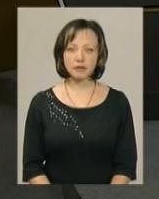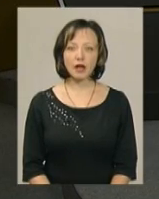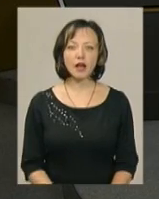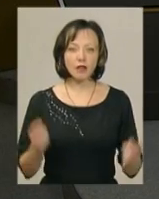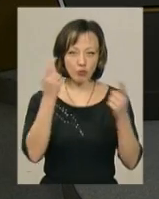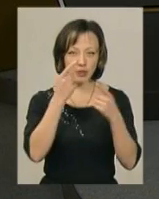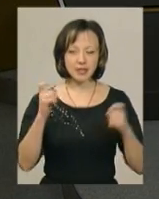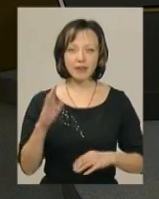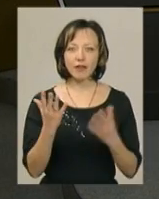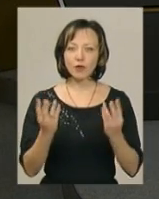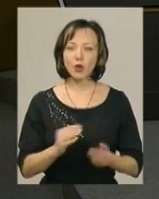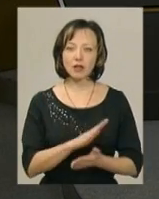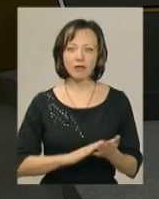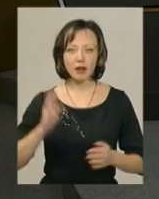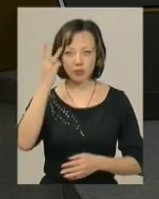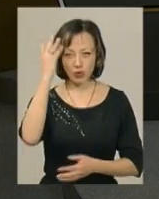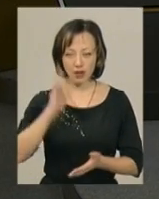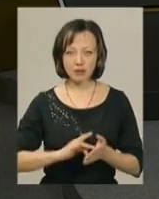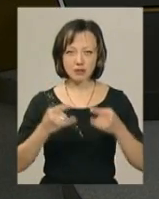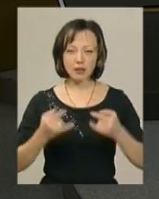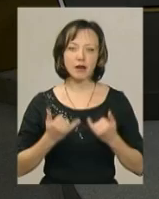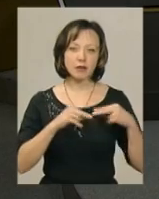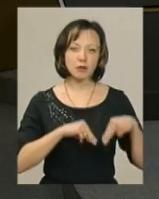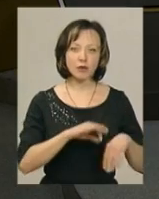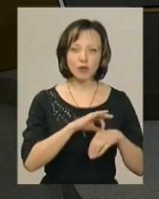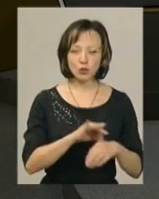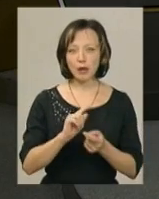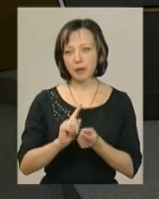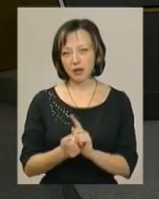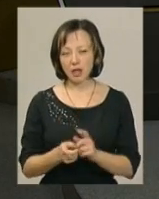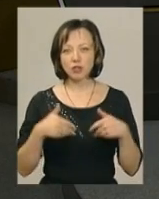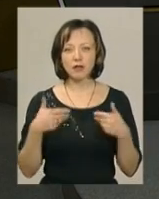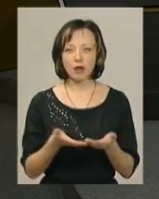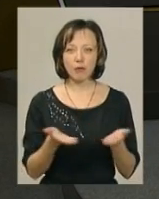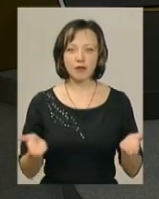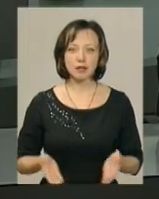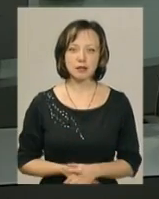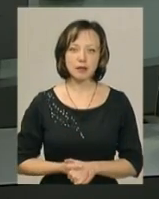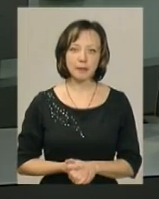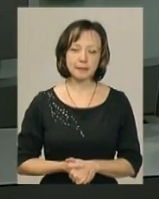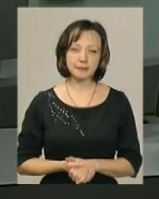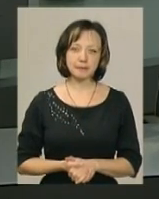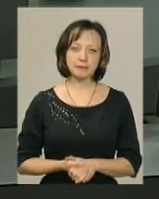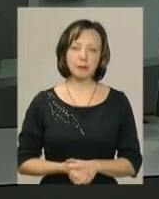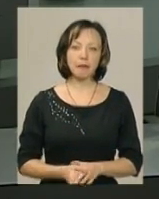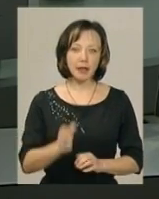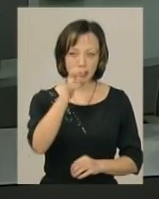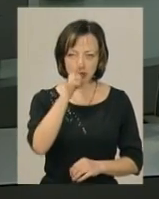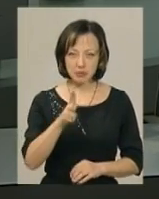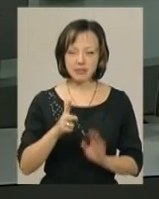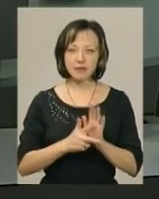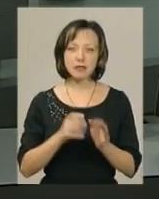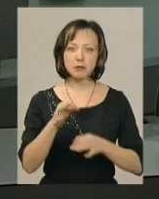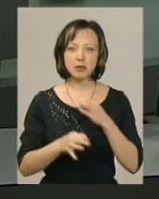Інформаційний вівторок триває на каналі Поділля Центр. В студії Олена Кам'яняш і Ольга Рибак. Вітаємо! Три місяці та